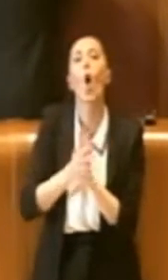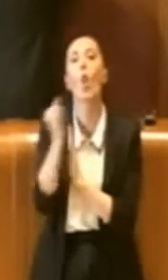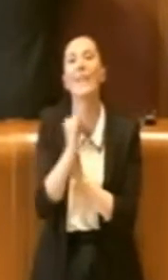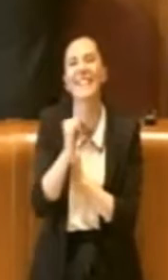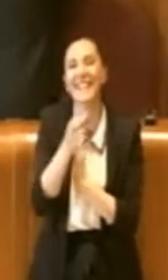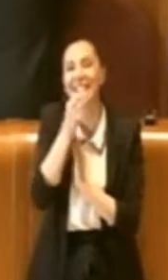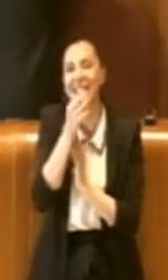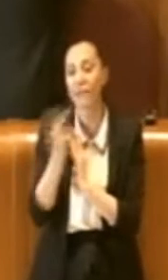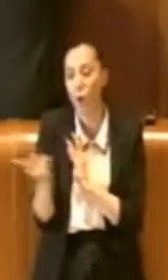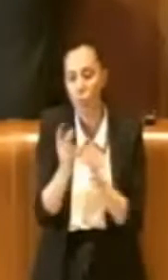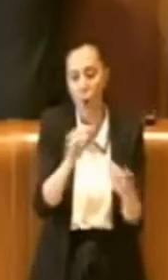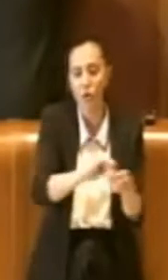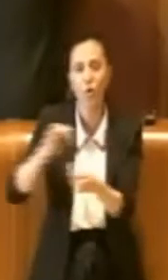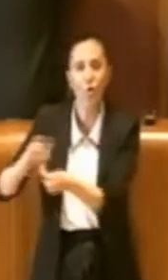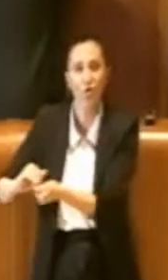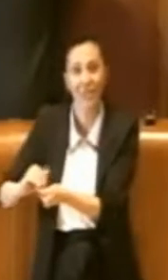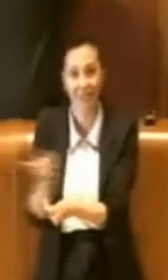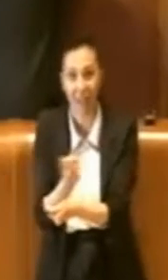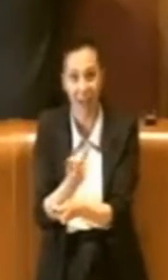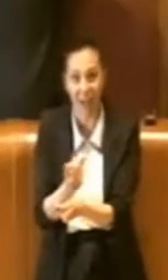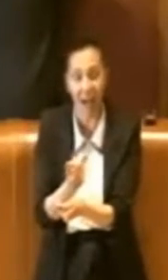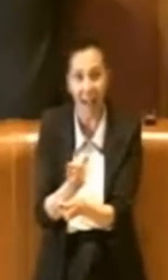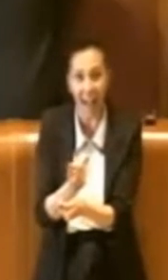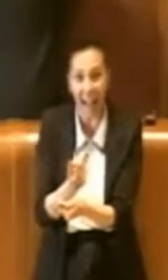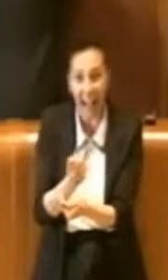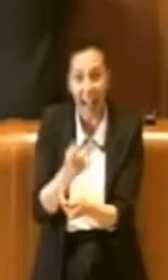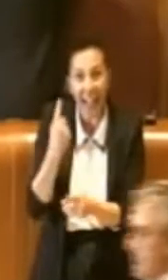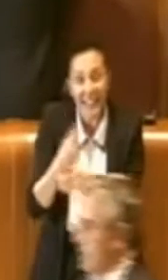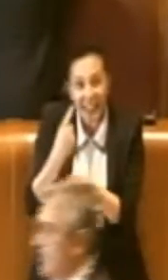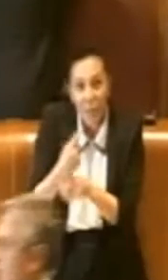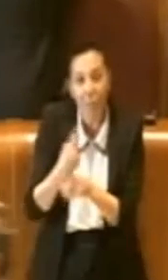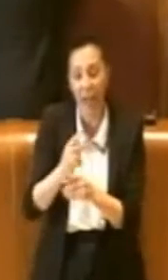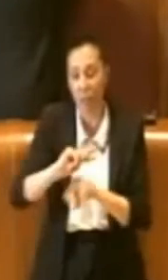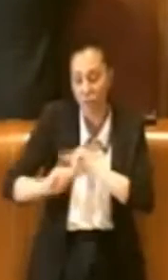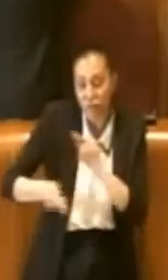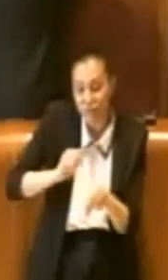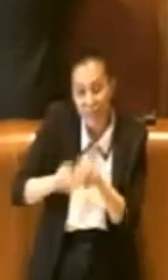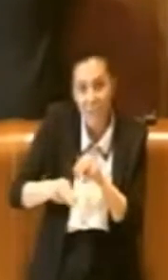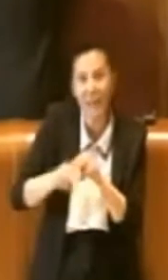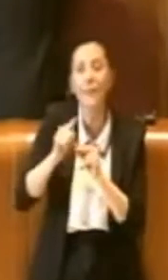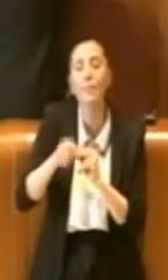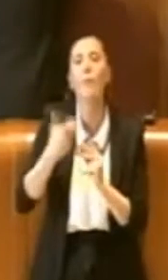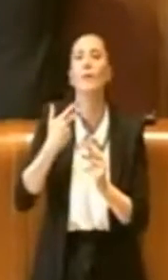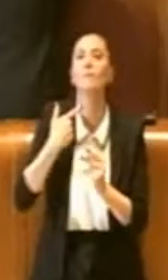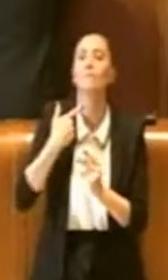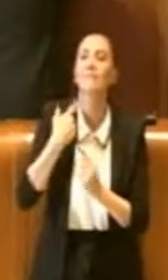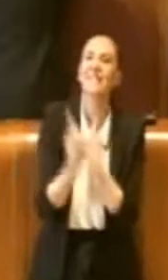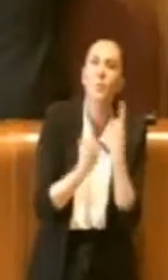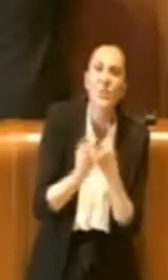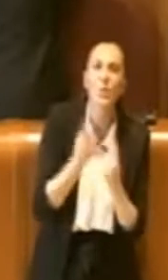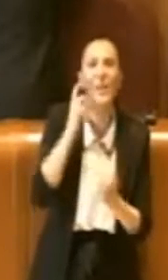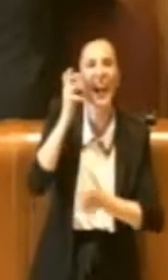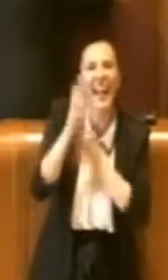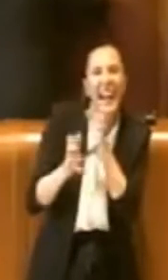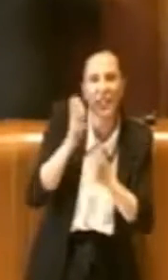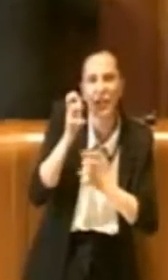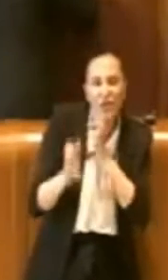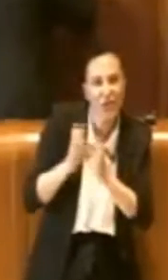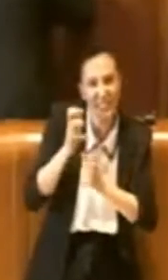queste due società dove si vadano a sottolineare i vari aspetti, le criticità che ci stanno nella